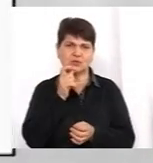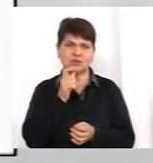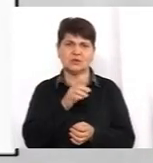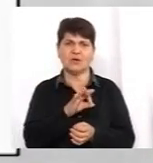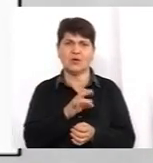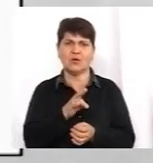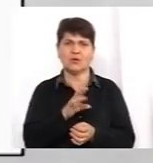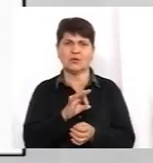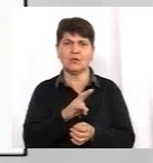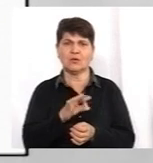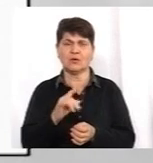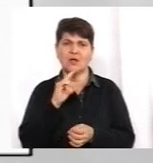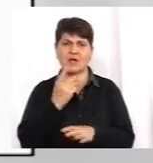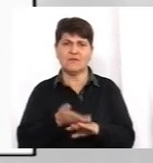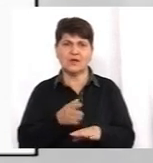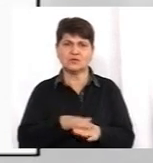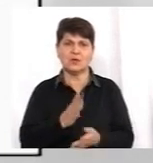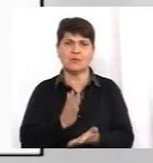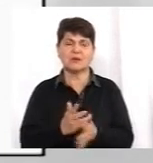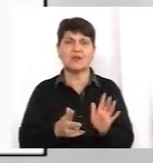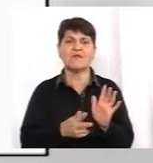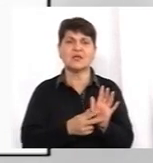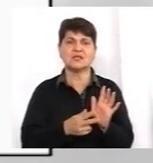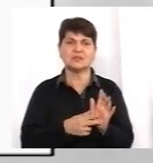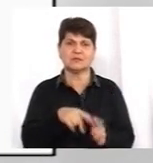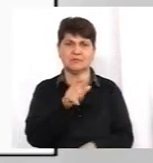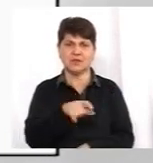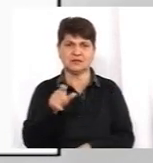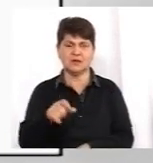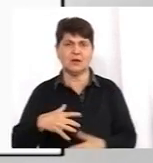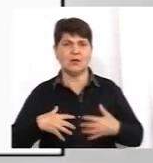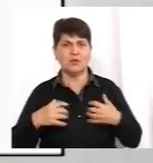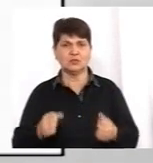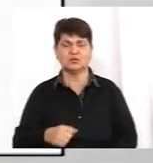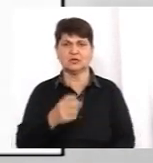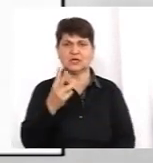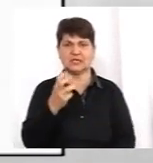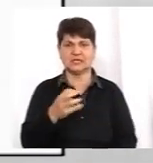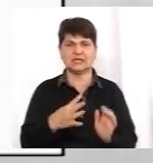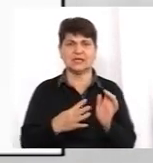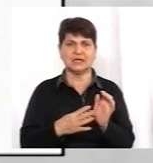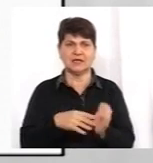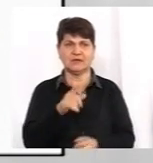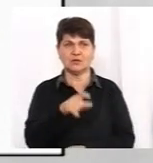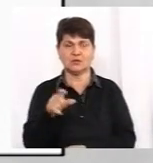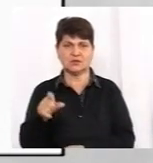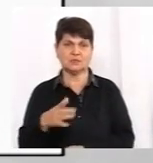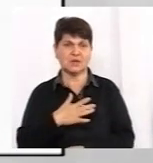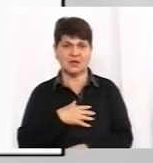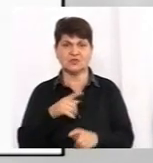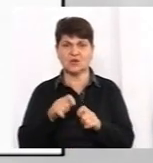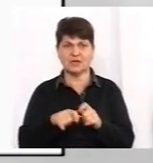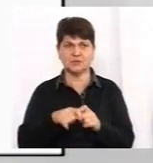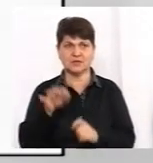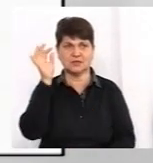онкологію. У важкому стані перебувають 8 пацієнтів. Одужало 309 осіб, як наш експерт вже згадував,